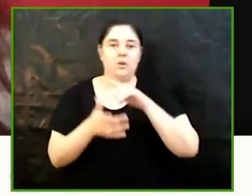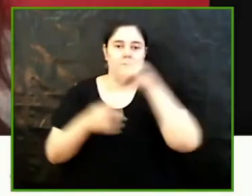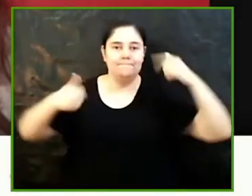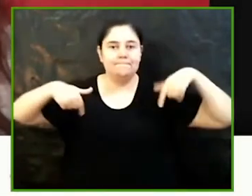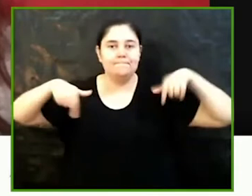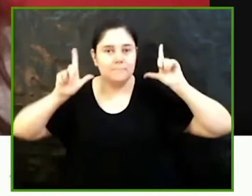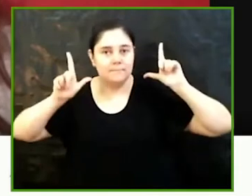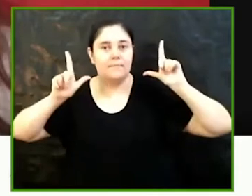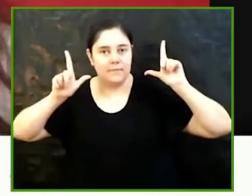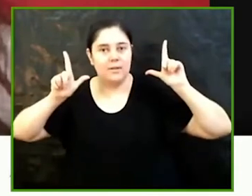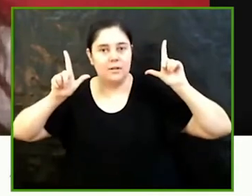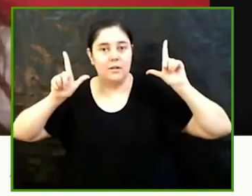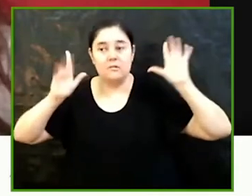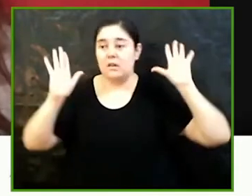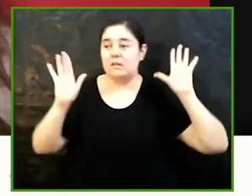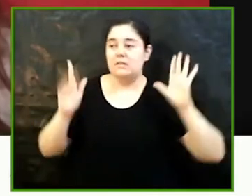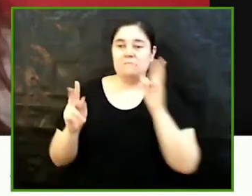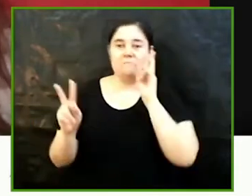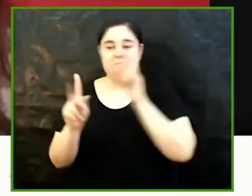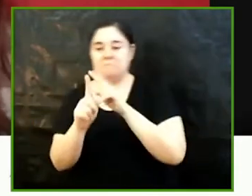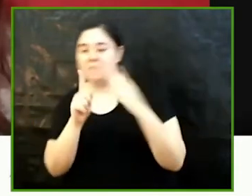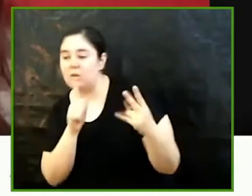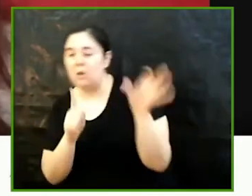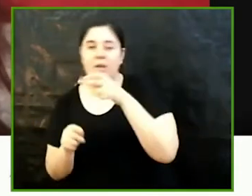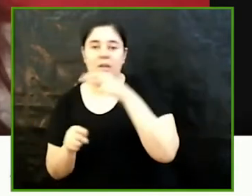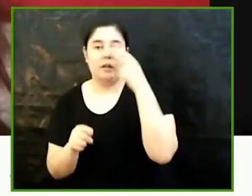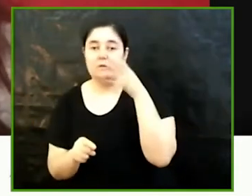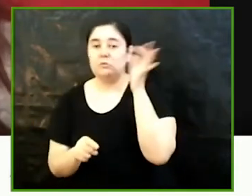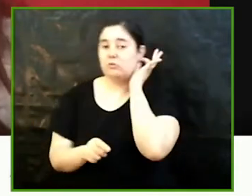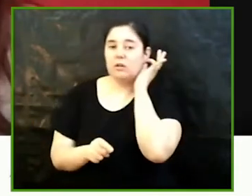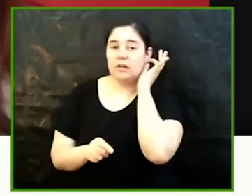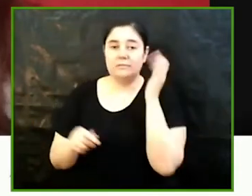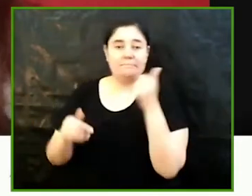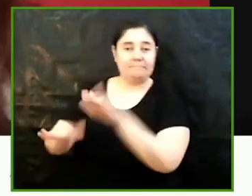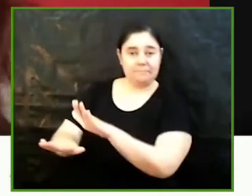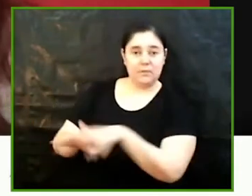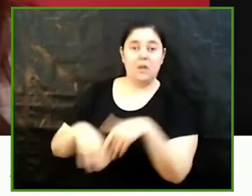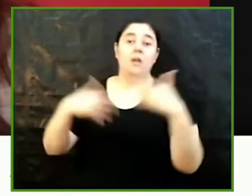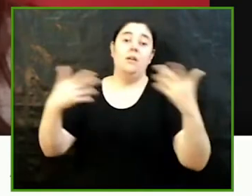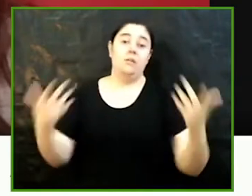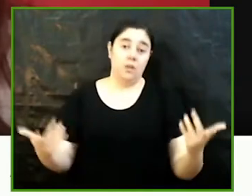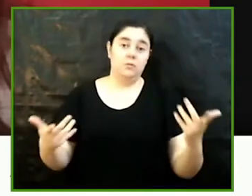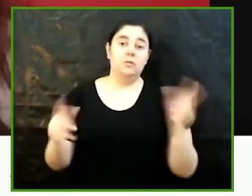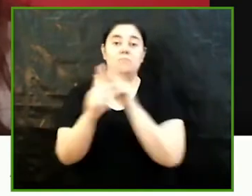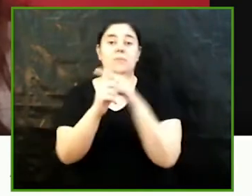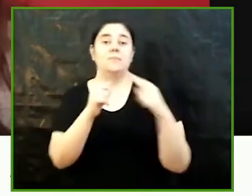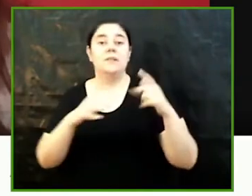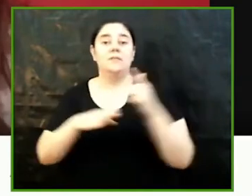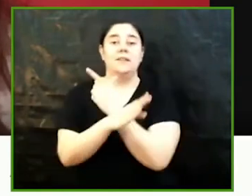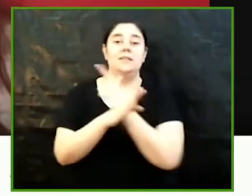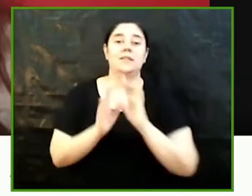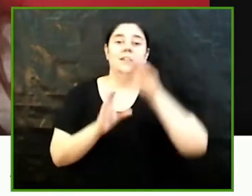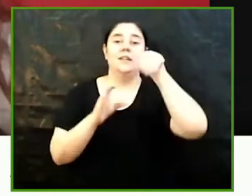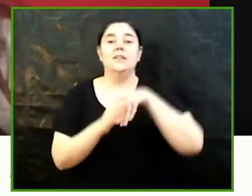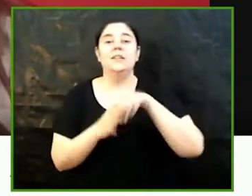sense tenir en compte la visió i els interessos de les dones. Per tant, la perspectiva de gènere en el sistema educatiu